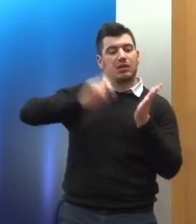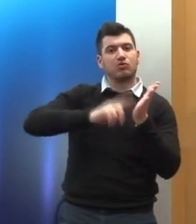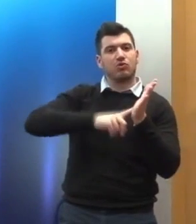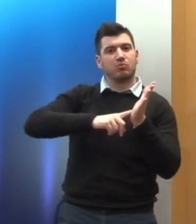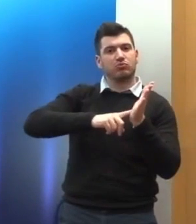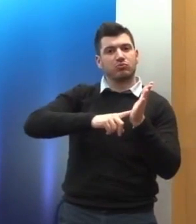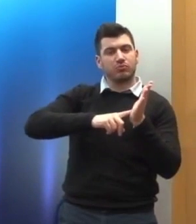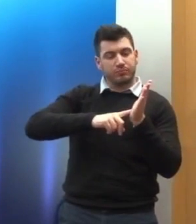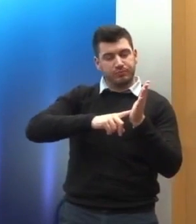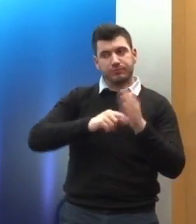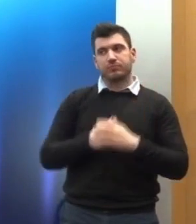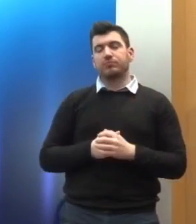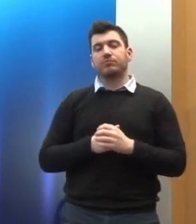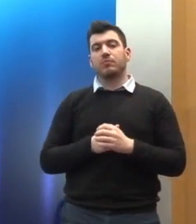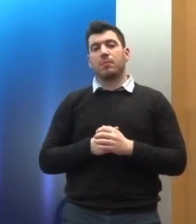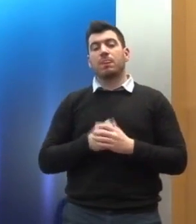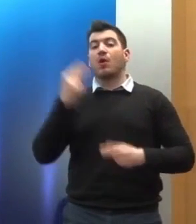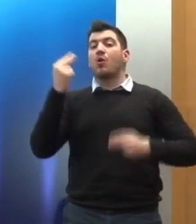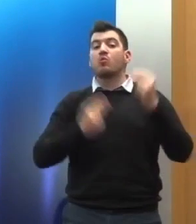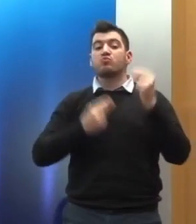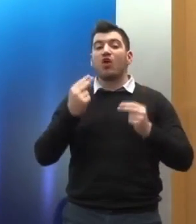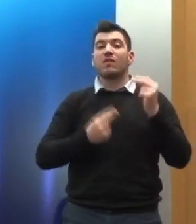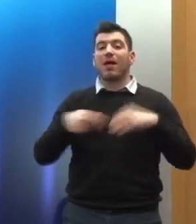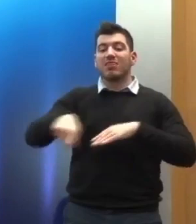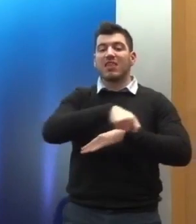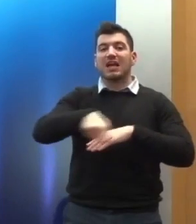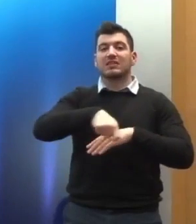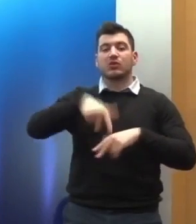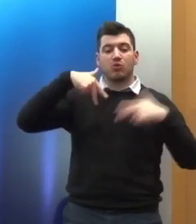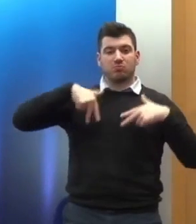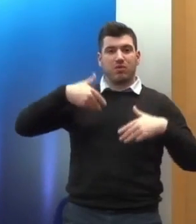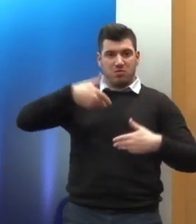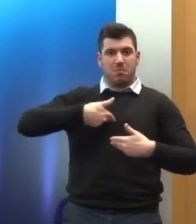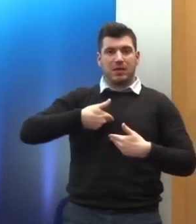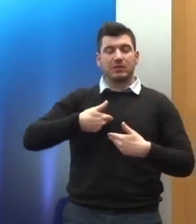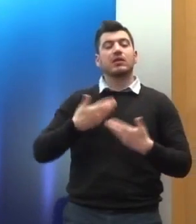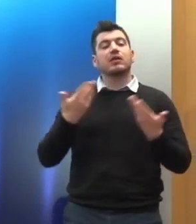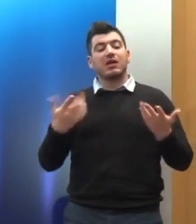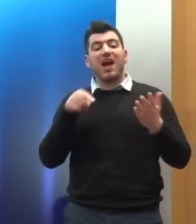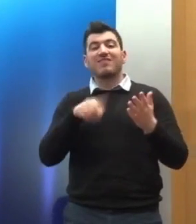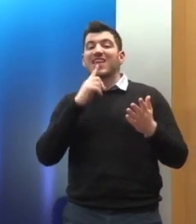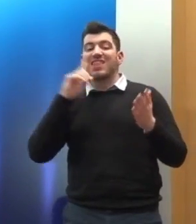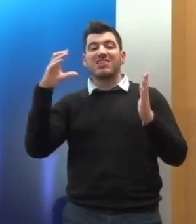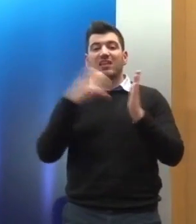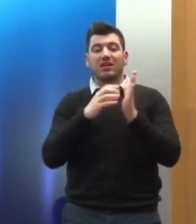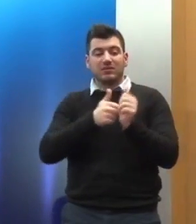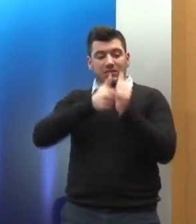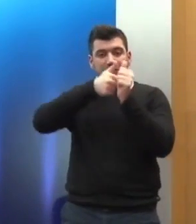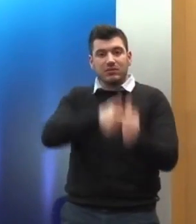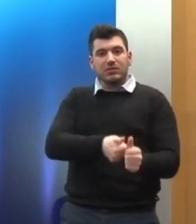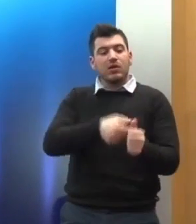Ιδιαίτερα δεν προβληματική είναι η στάση των δικαστηρίων μας όταν εφαρμόζουν διατάξεις που προστατεύουν κοινωνικά δικαιώματα